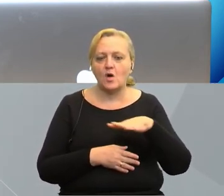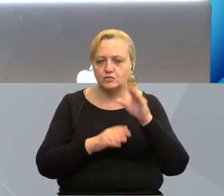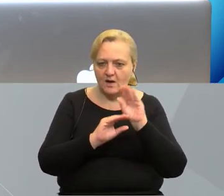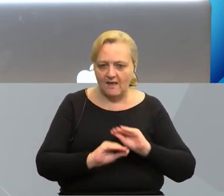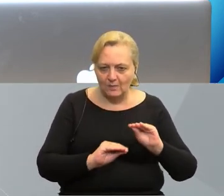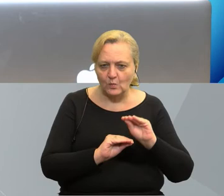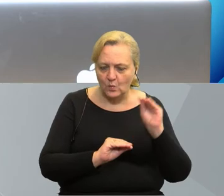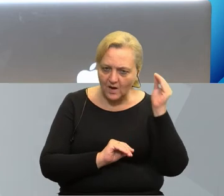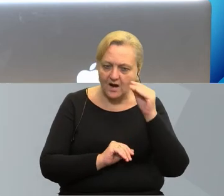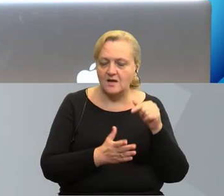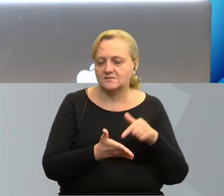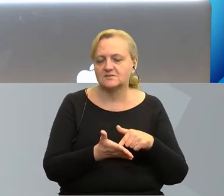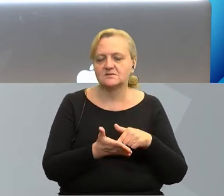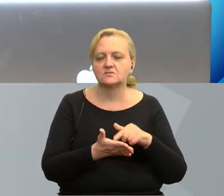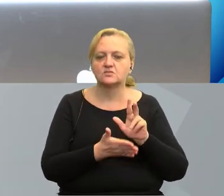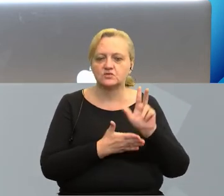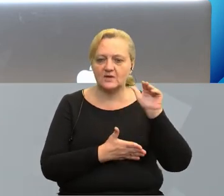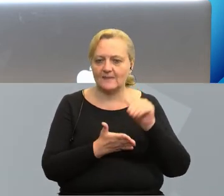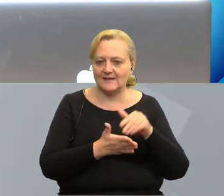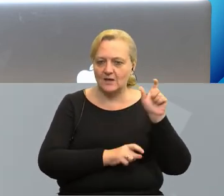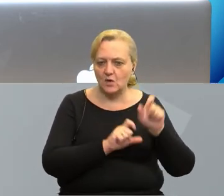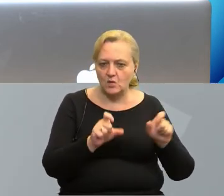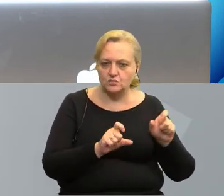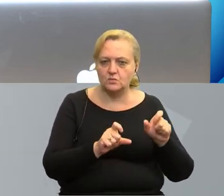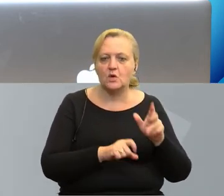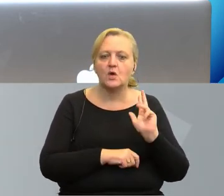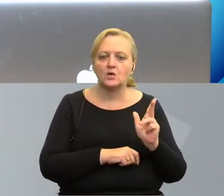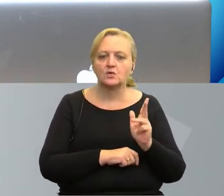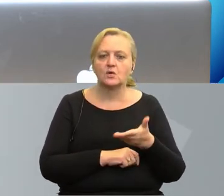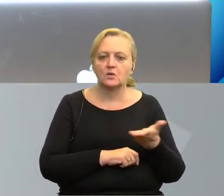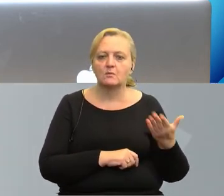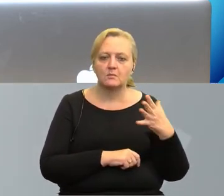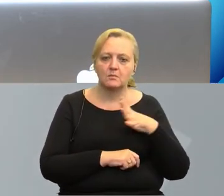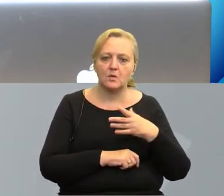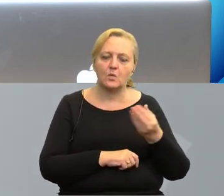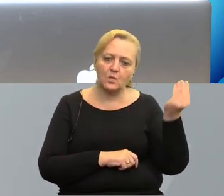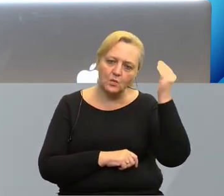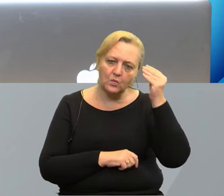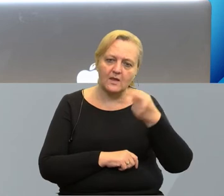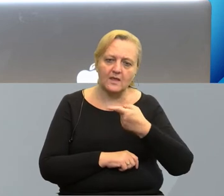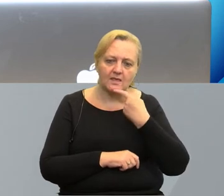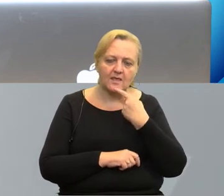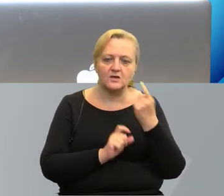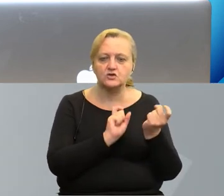edukacji ponad 13 tysięcy osób, które uczyły się języka sąsiada.